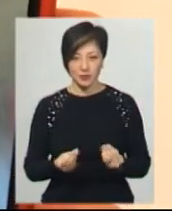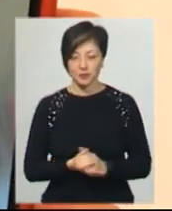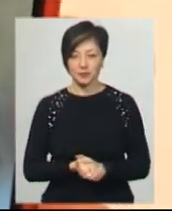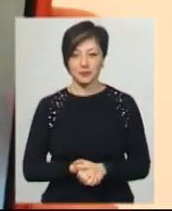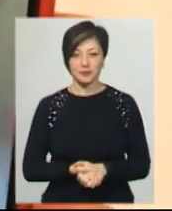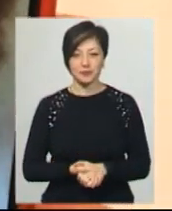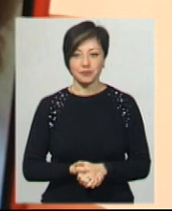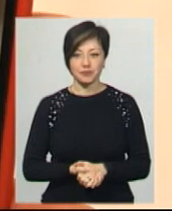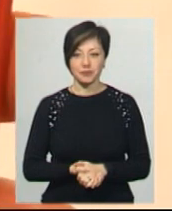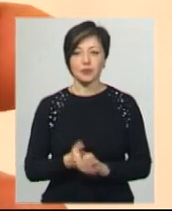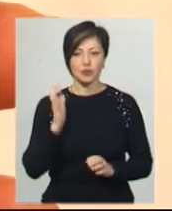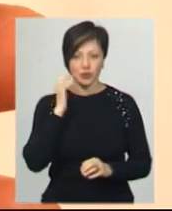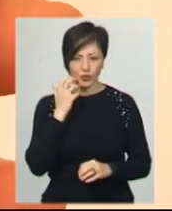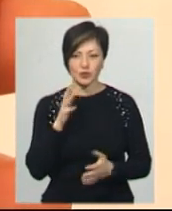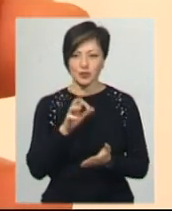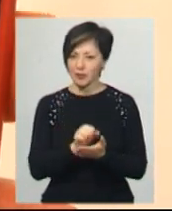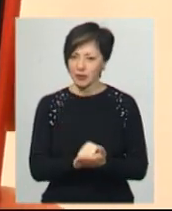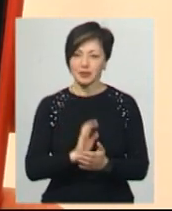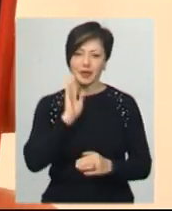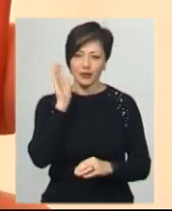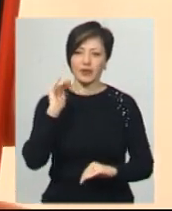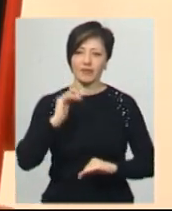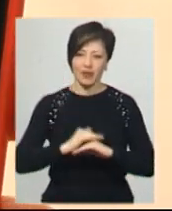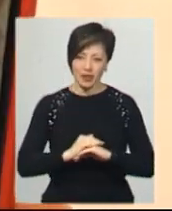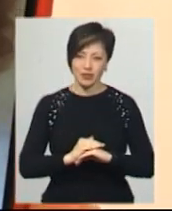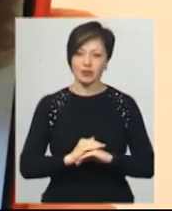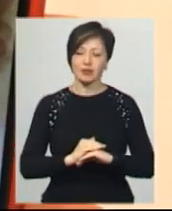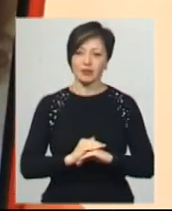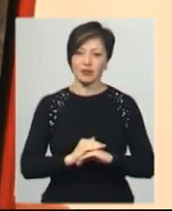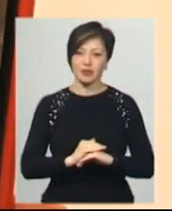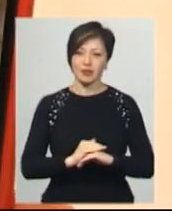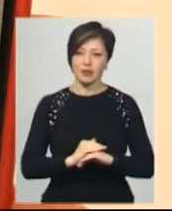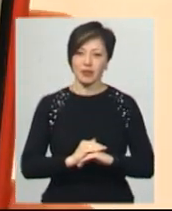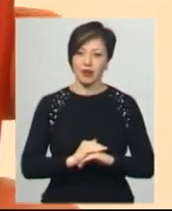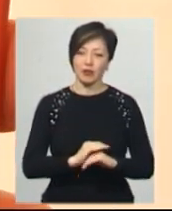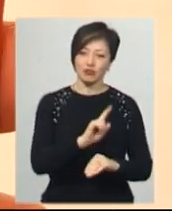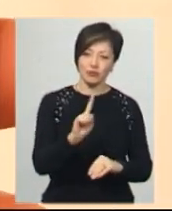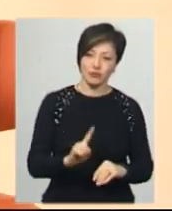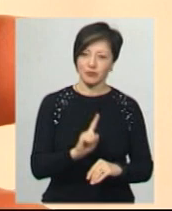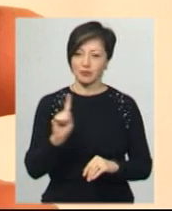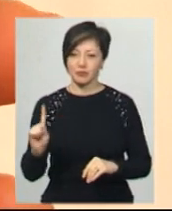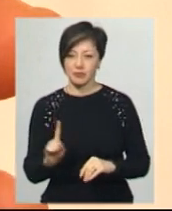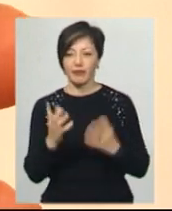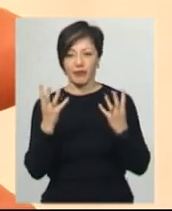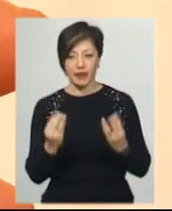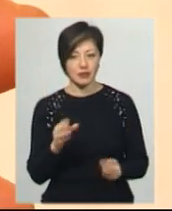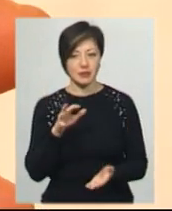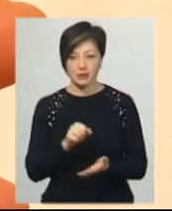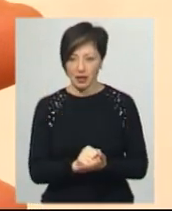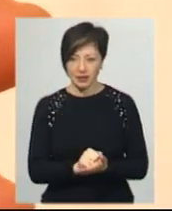досить серйозно, зранку і ввечері, від тим годинки до годинки. Взагалі день зайнятий,